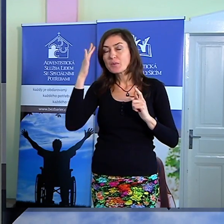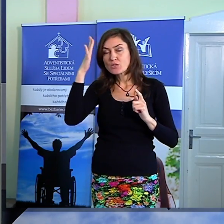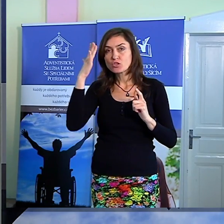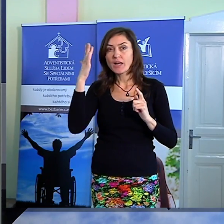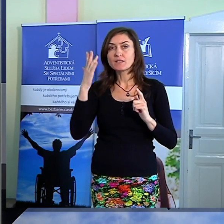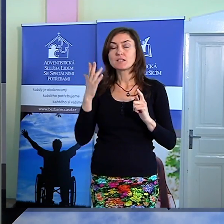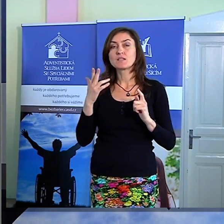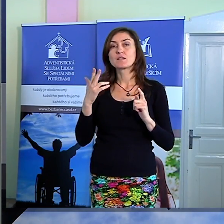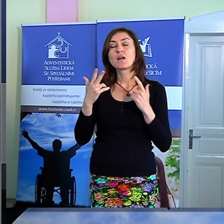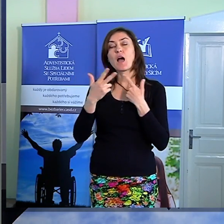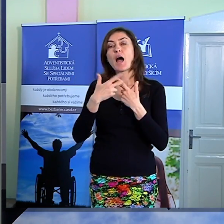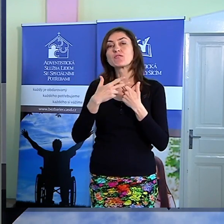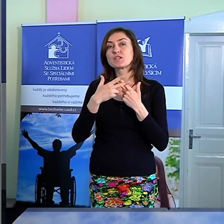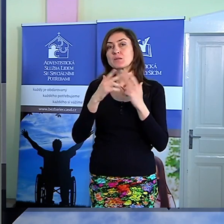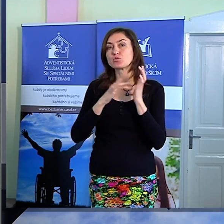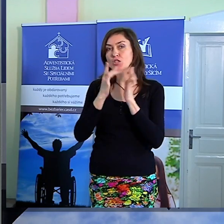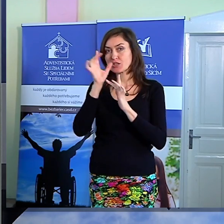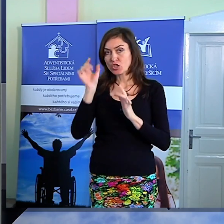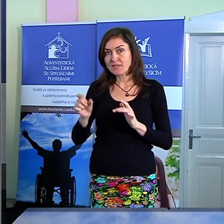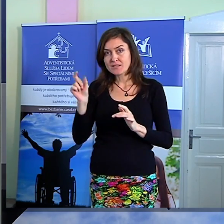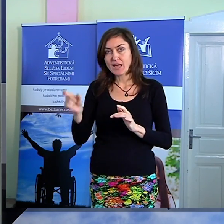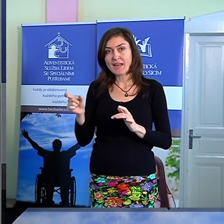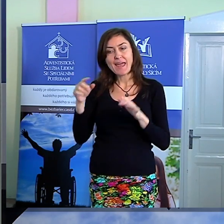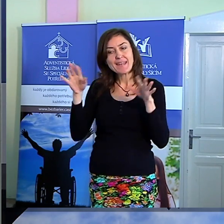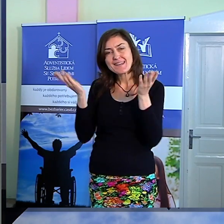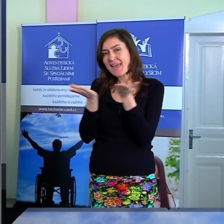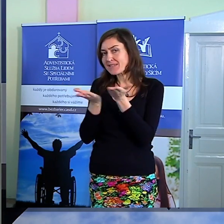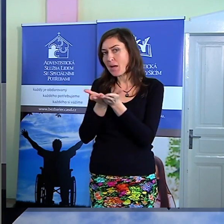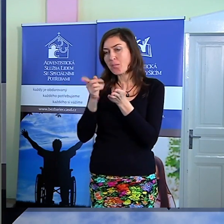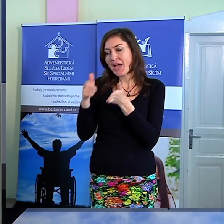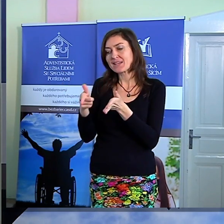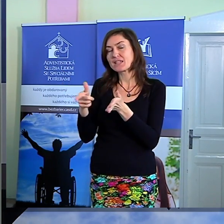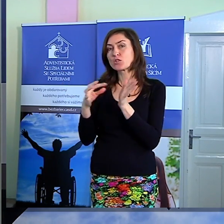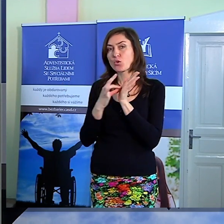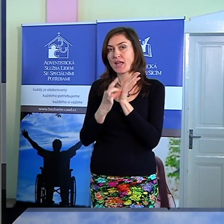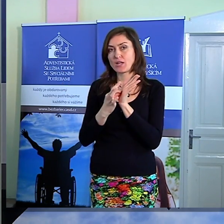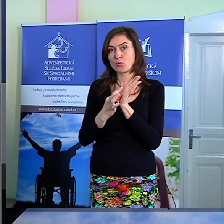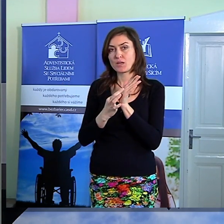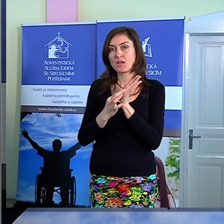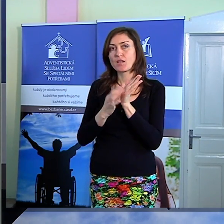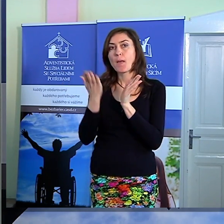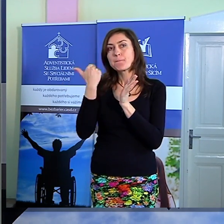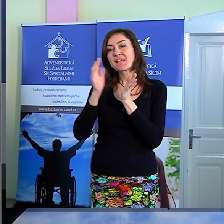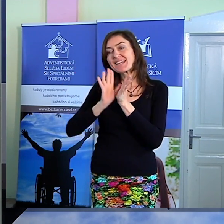A filipští křesťané do toho okolí v podstatě nezapadly. Byli prostě jiní.